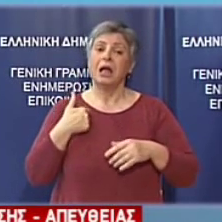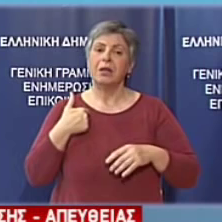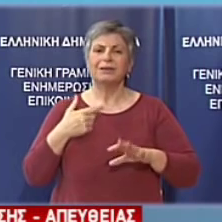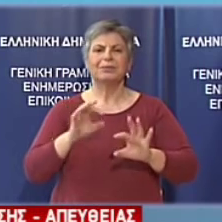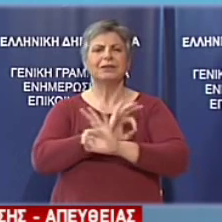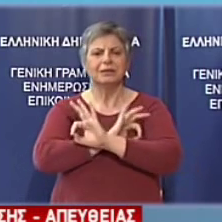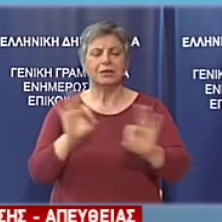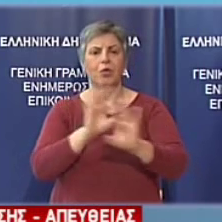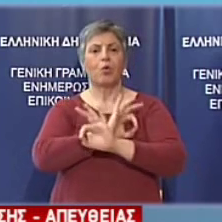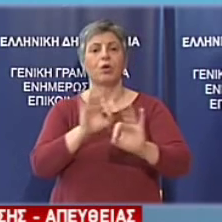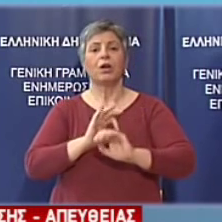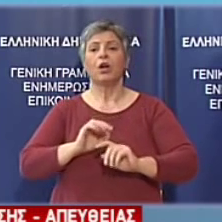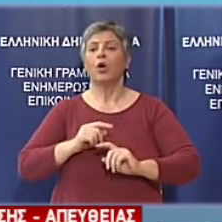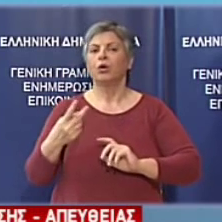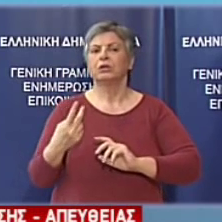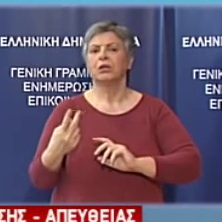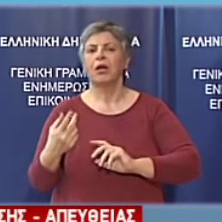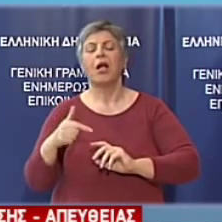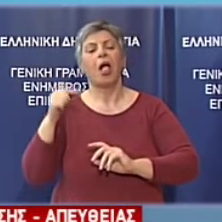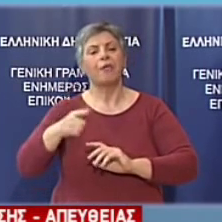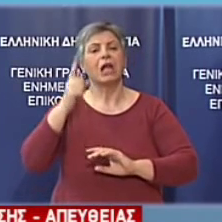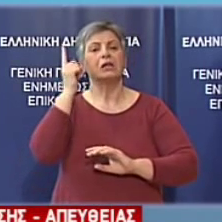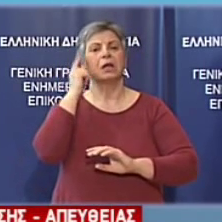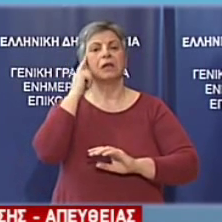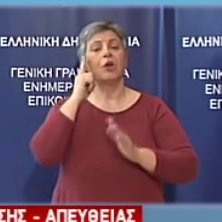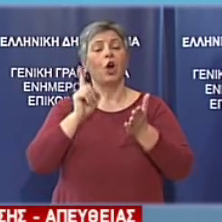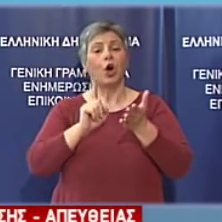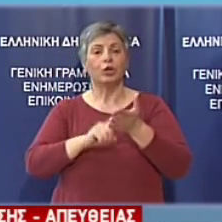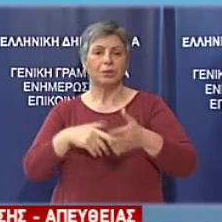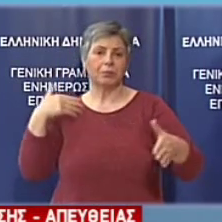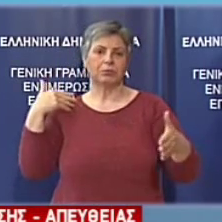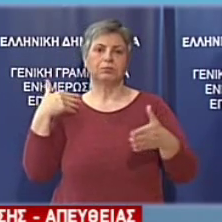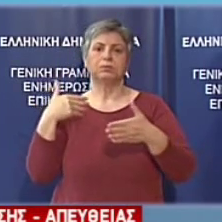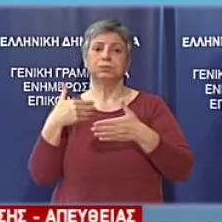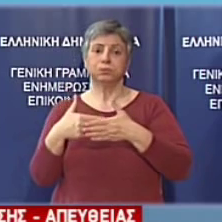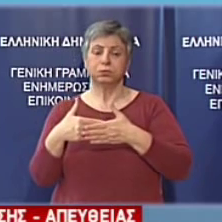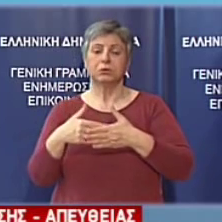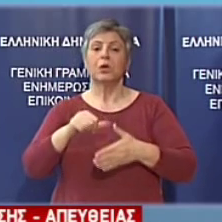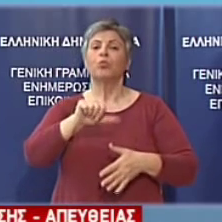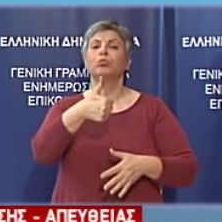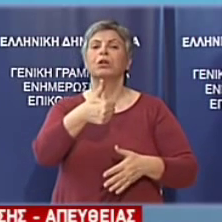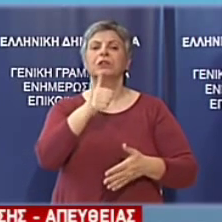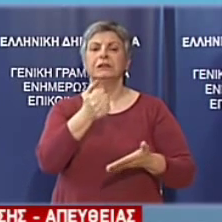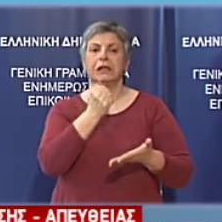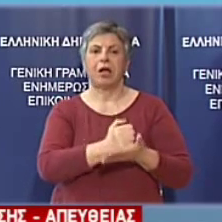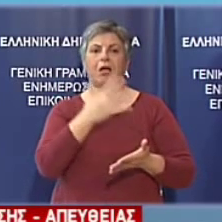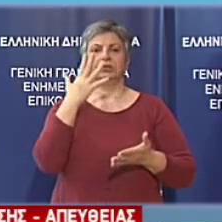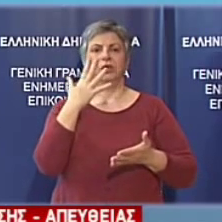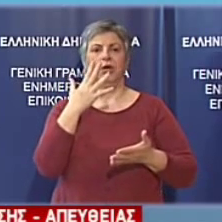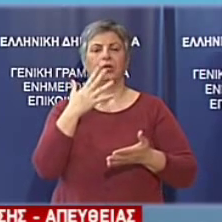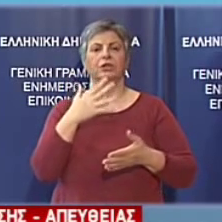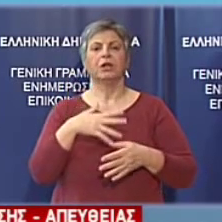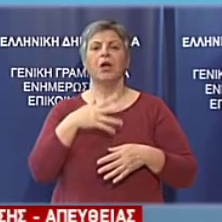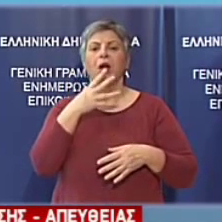κατανοήσει την ανάγκη να ολοκληρωθεί το συντομότερο δυνατόν η πρώτη αξιολόγηση ώστε η ελληνική οικονομία